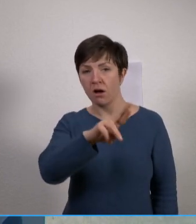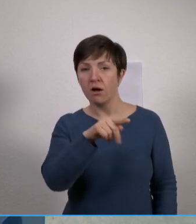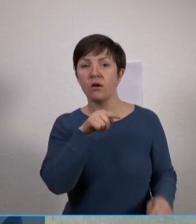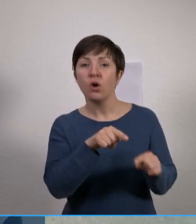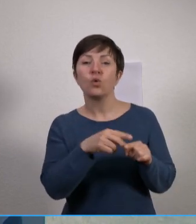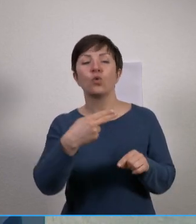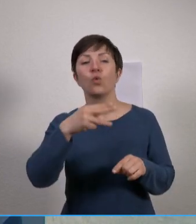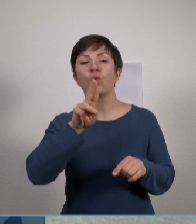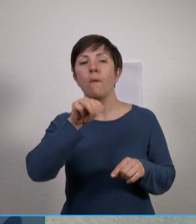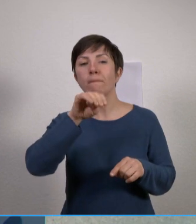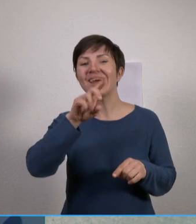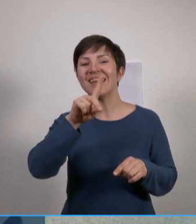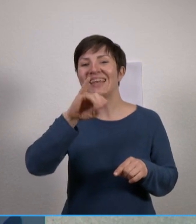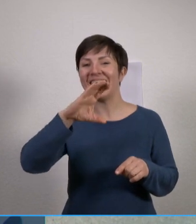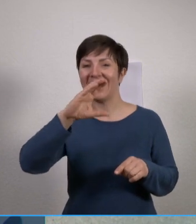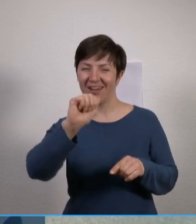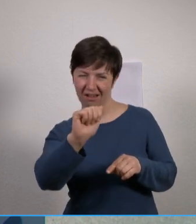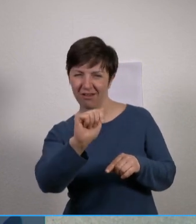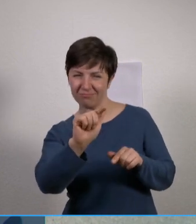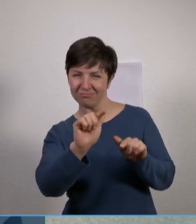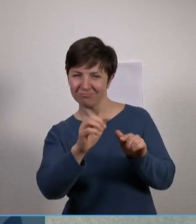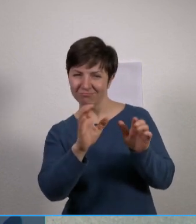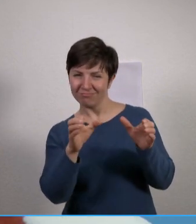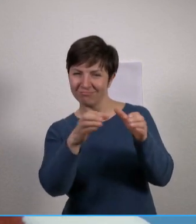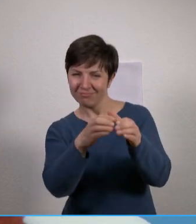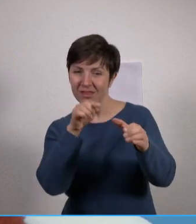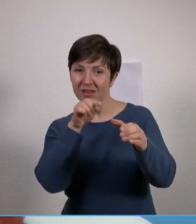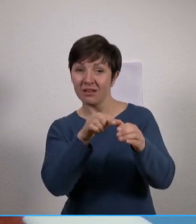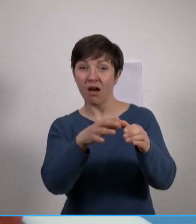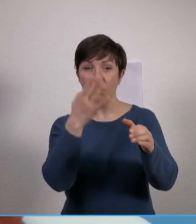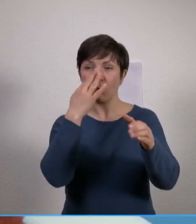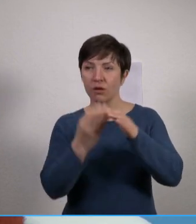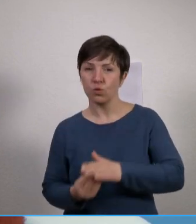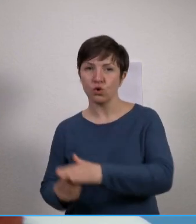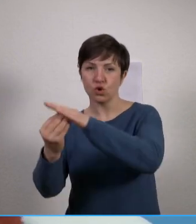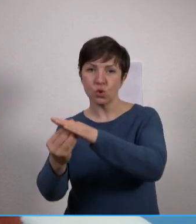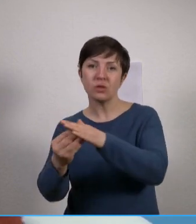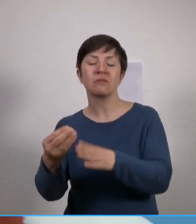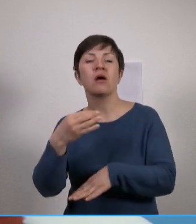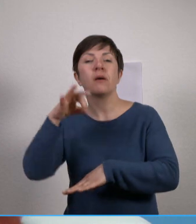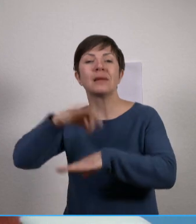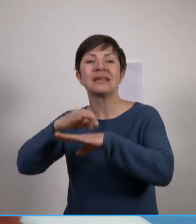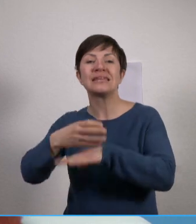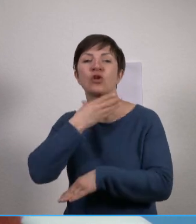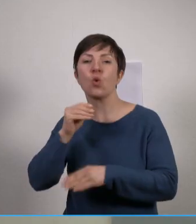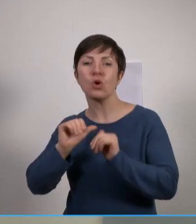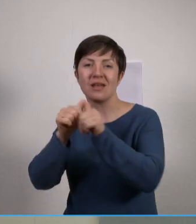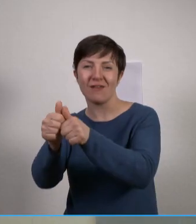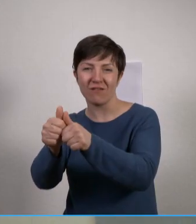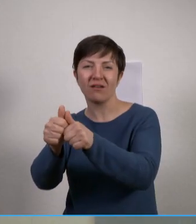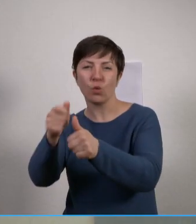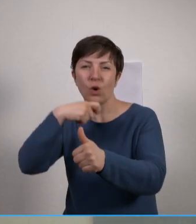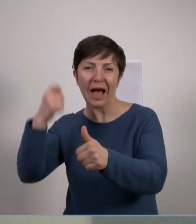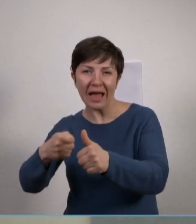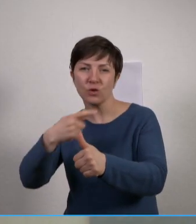Homedica, die im Moment versuchen, an der ukrainisch-rumänischen Grenze medizinische Nothilfe zu leisten. Was ging Ihnen